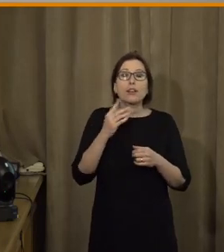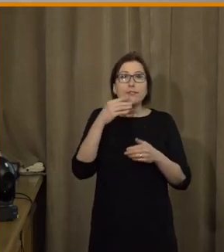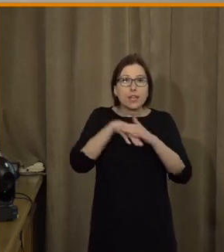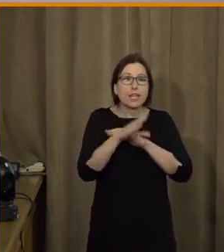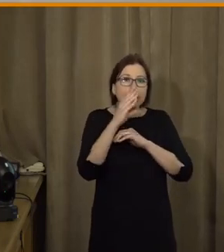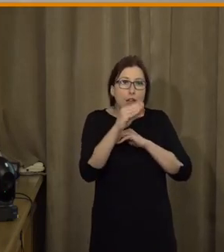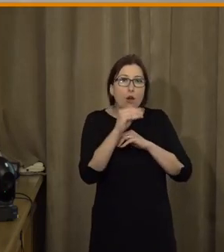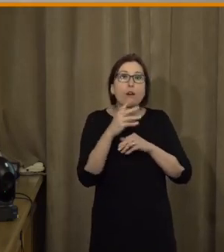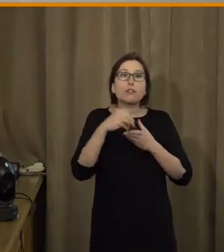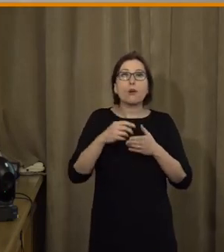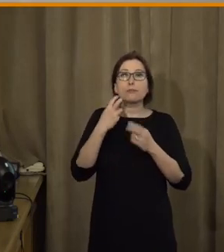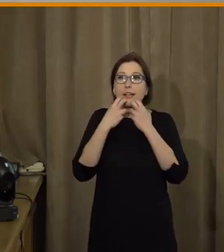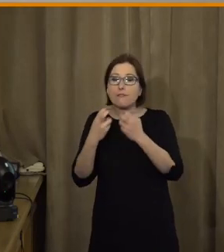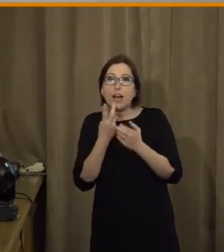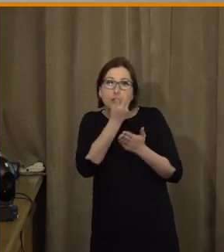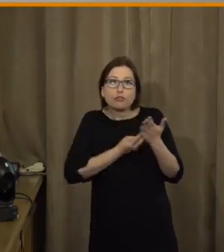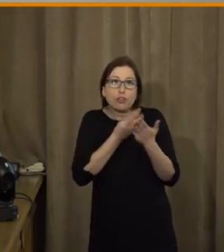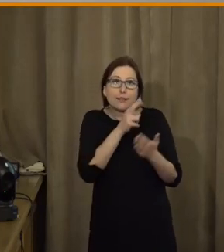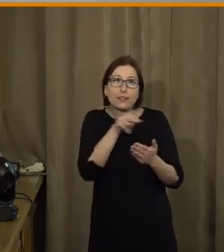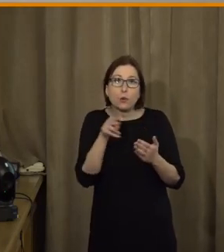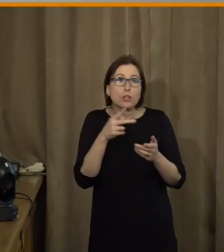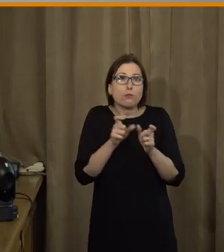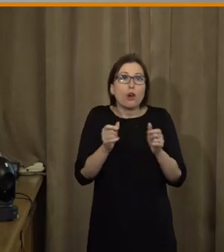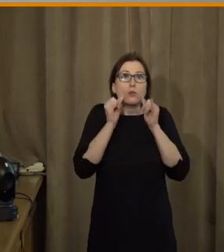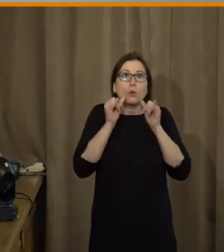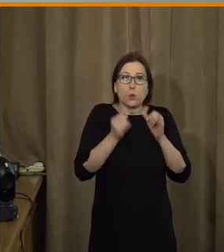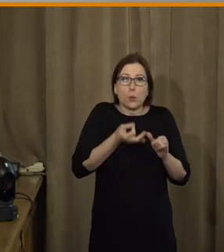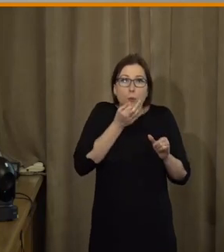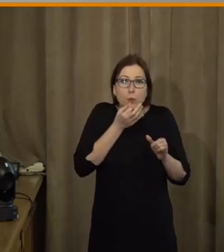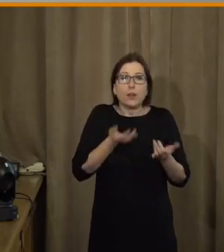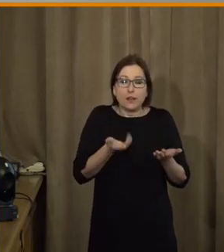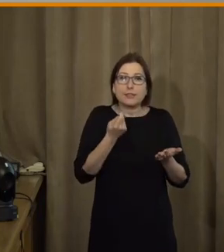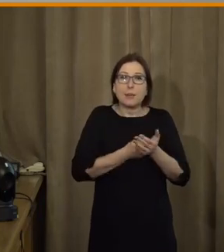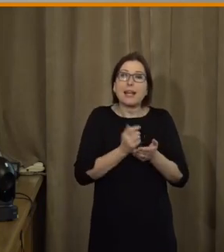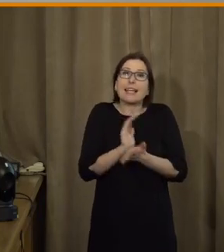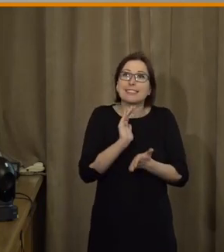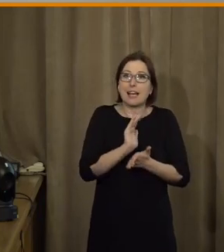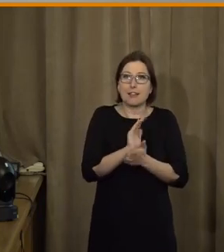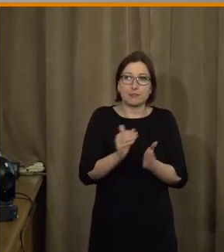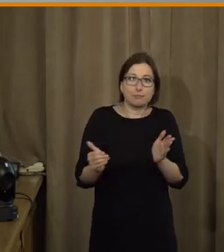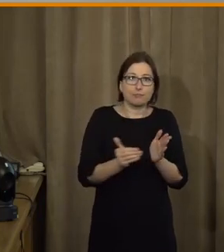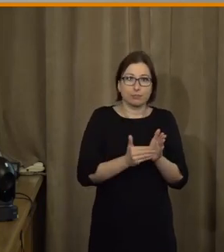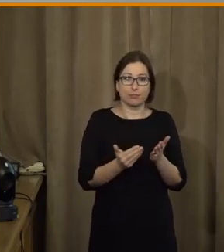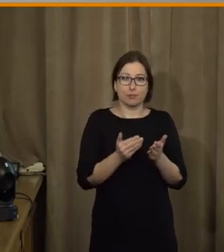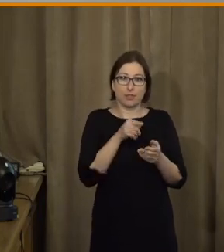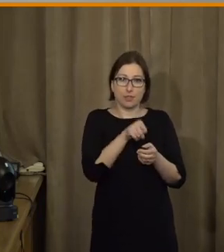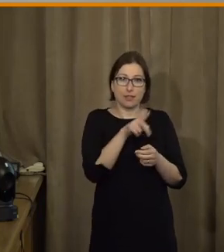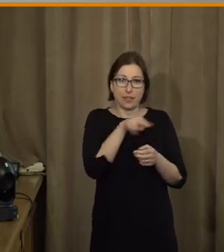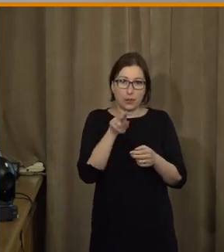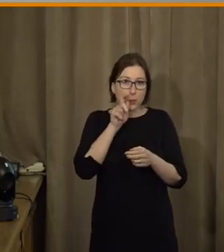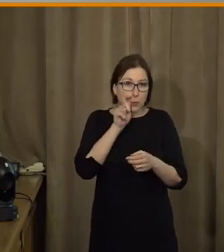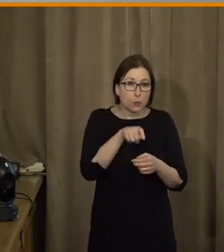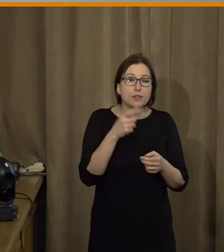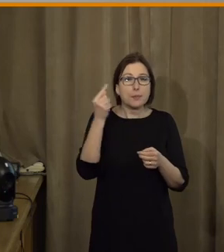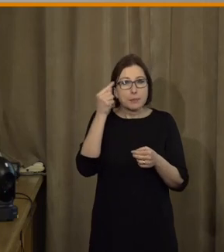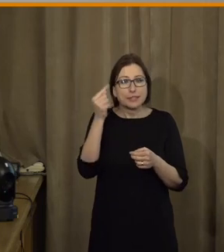videí, kde se díváte v tramvaji a vlastně čtete titulky, ano, takže může být vlastně i dočasné, řekněme to postižení, takže je potřeba opravdu